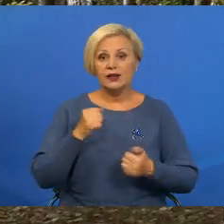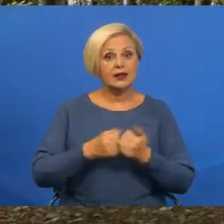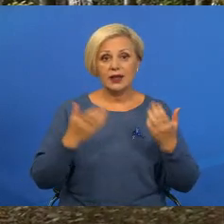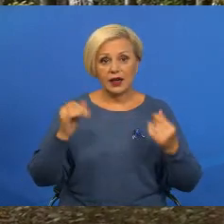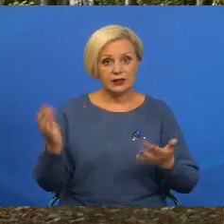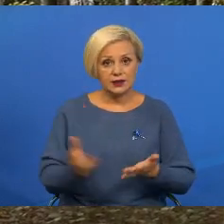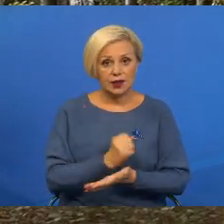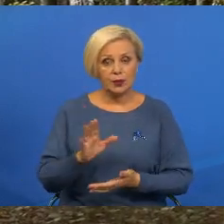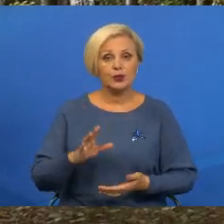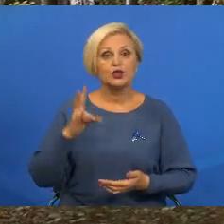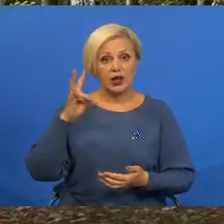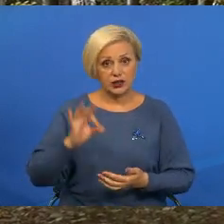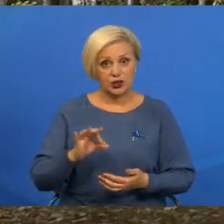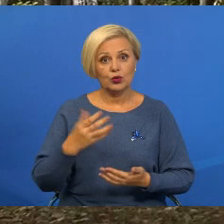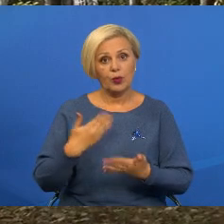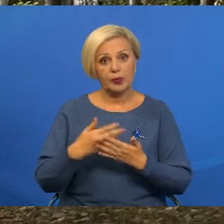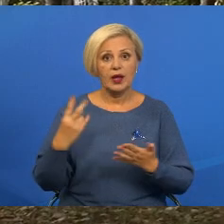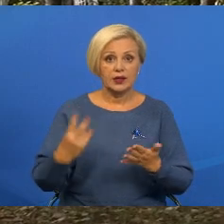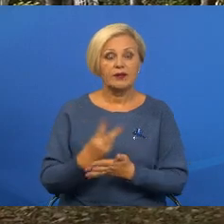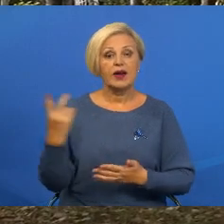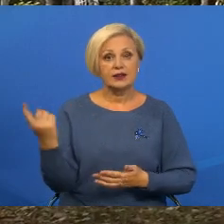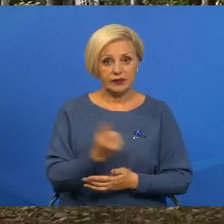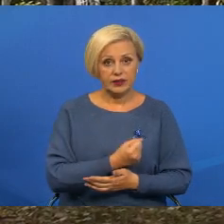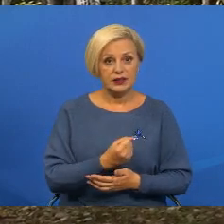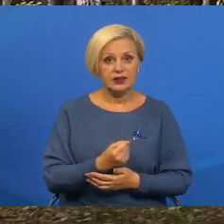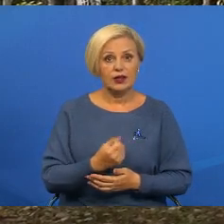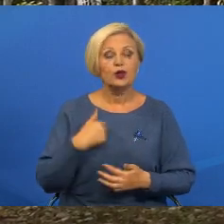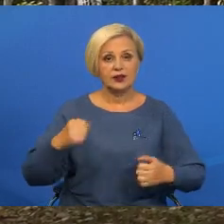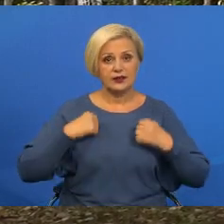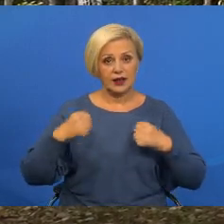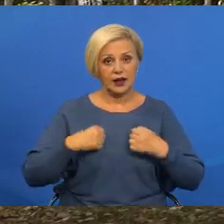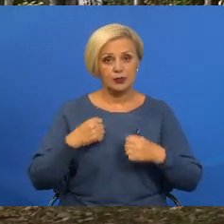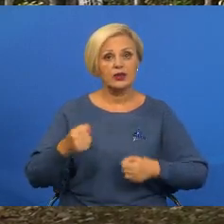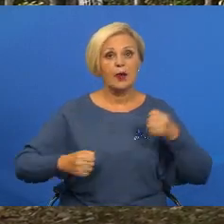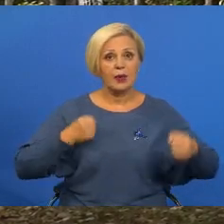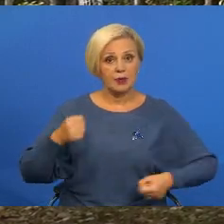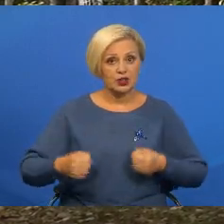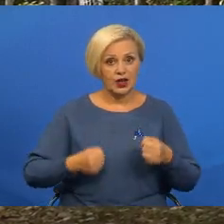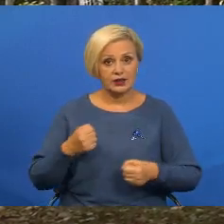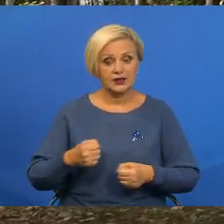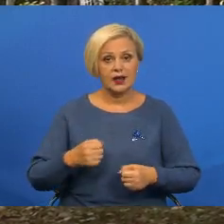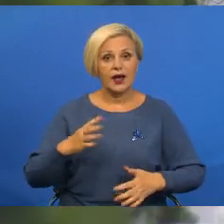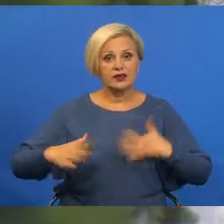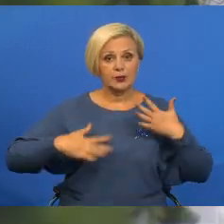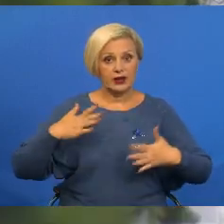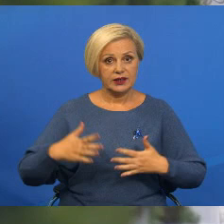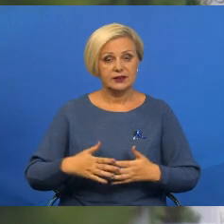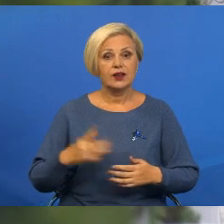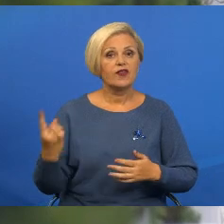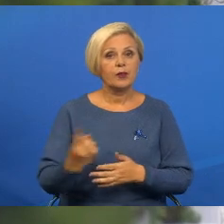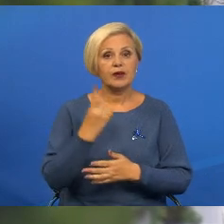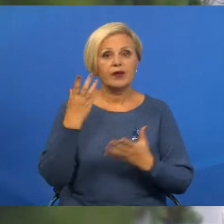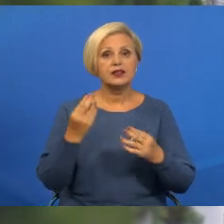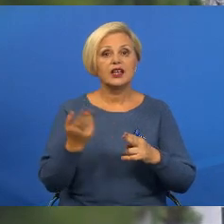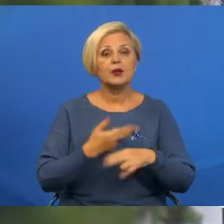получается, но раза два в неделю стараемся пробежаться, взбодриться. У першиню